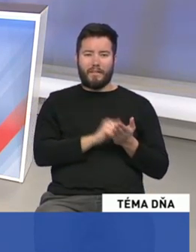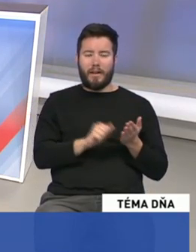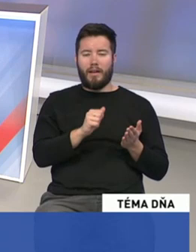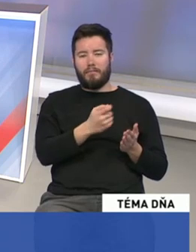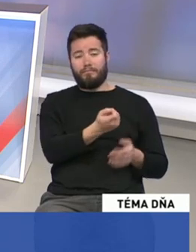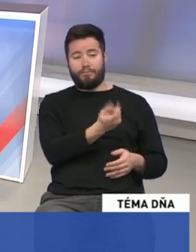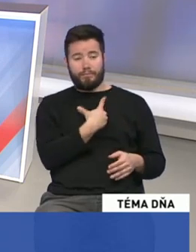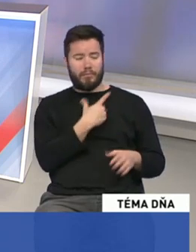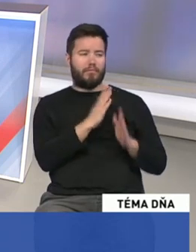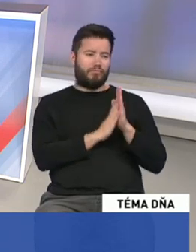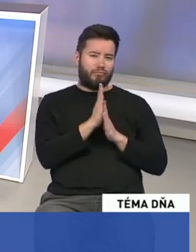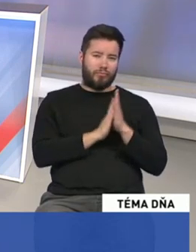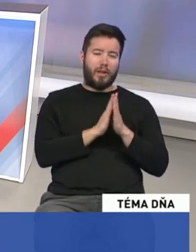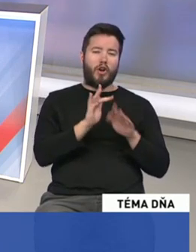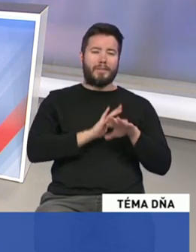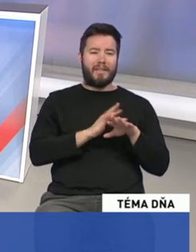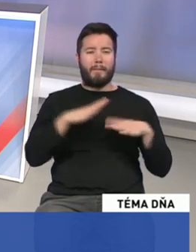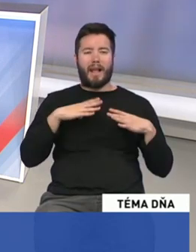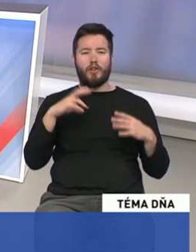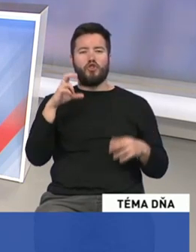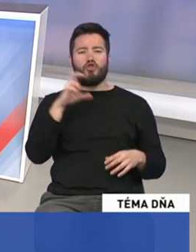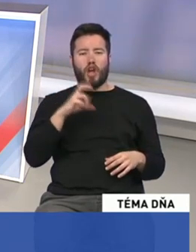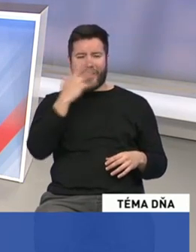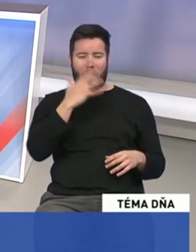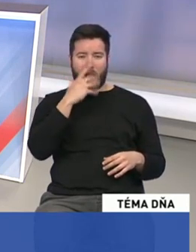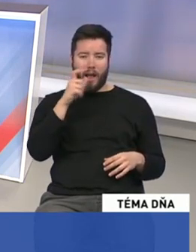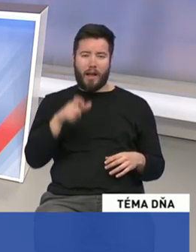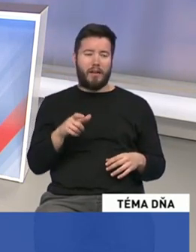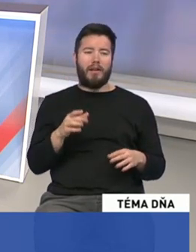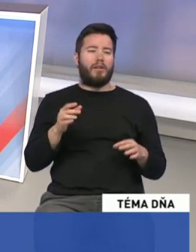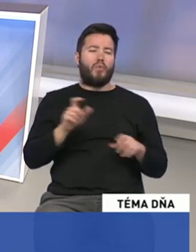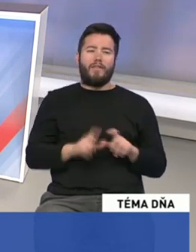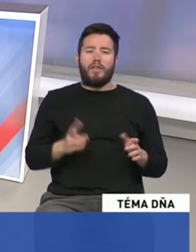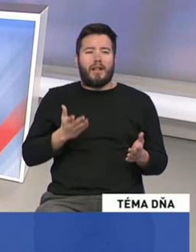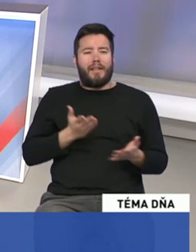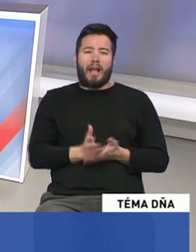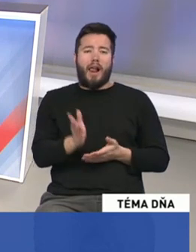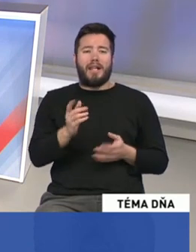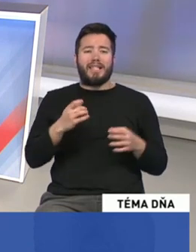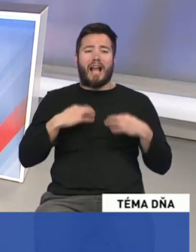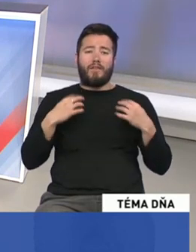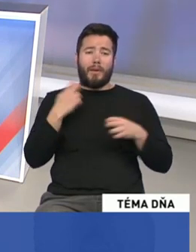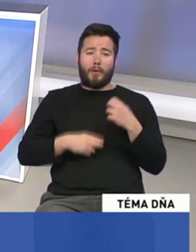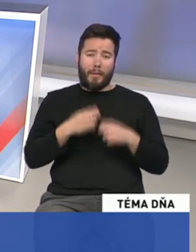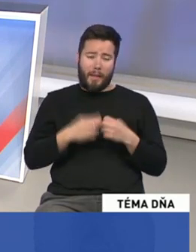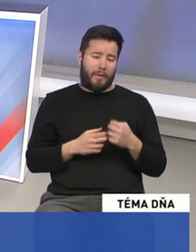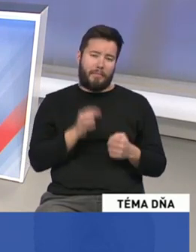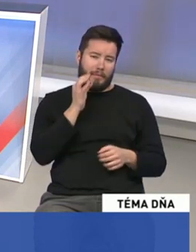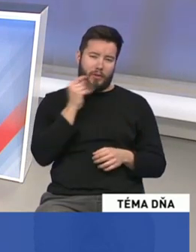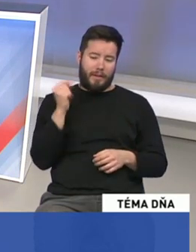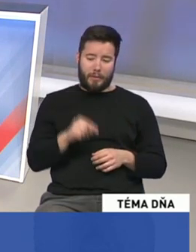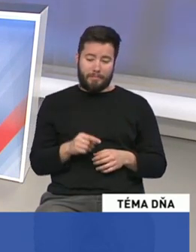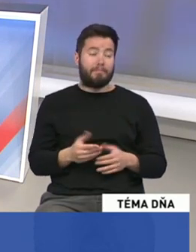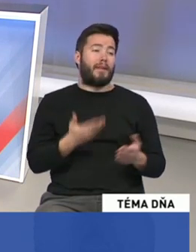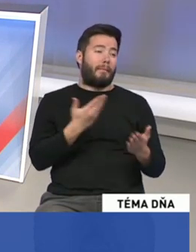ospravedlňte pána Ivana Černegu z dnešnej predvolebnej diskusie z dôvodu náhlých zdravotných problémov. Preto môjim hostom v tejto časti relácie